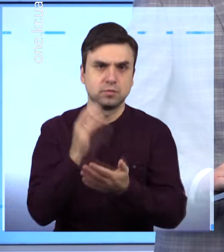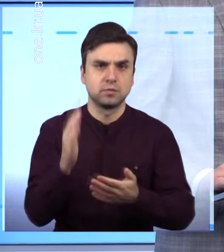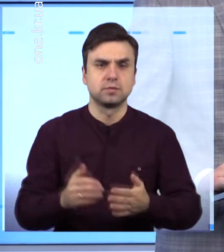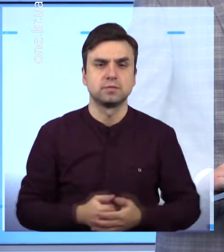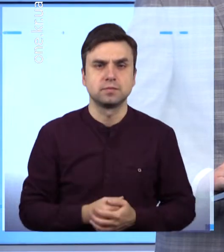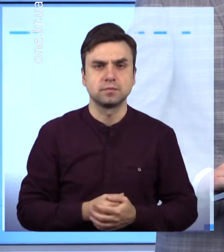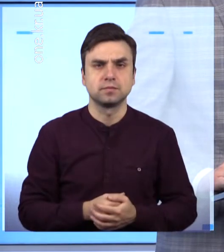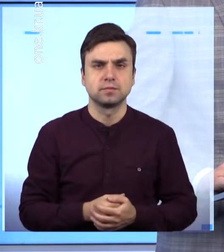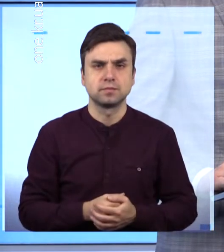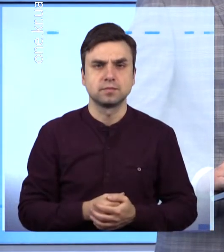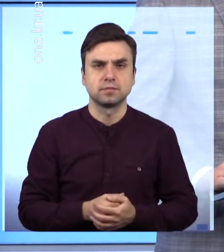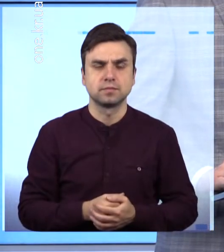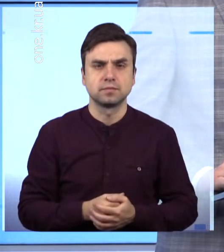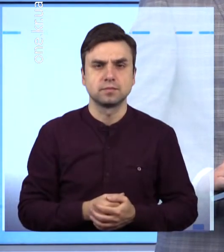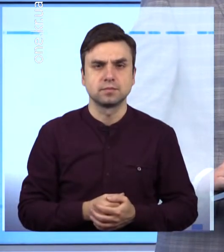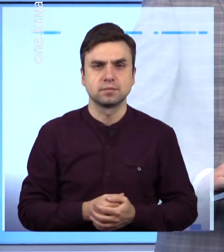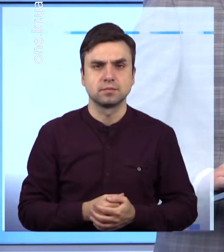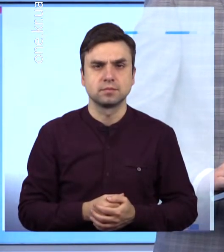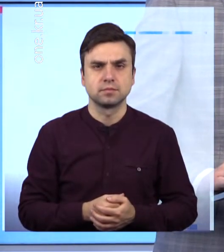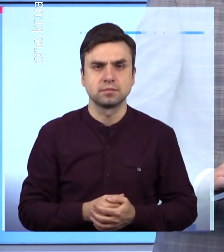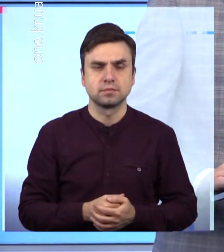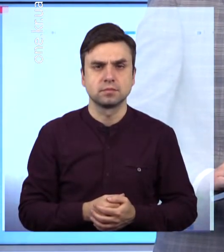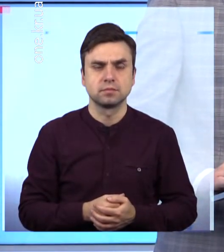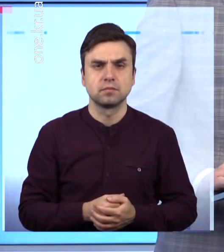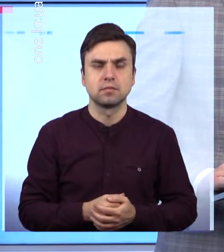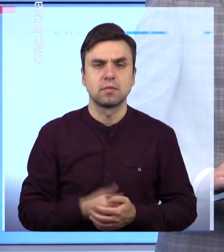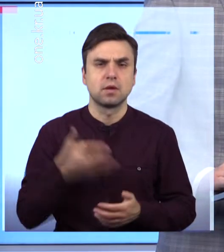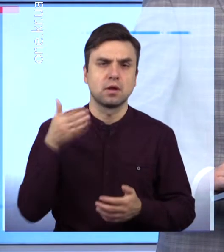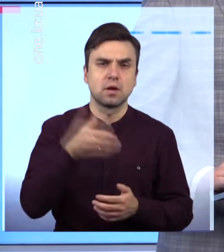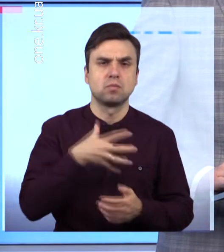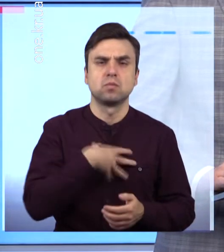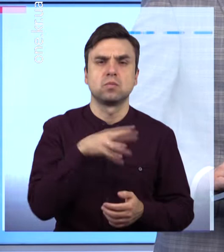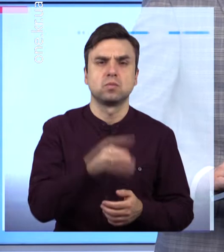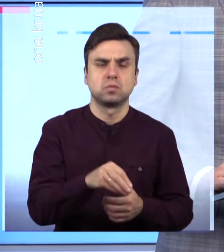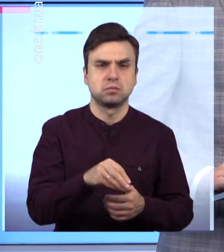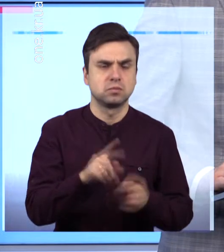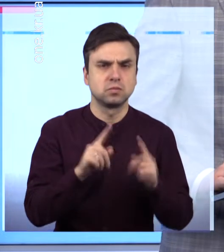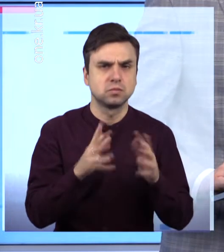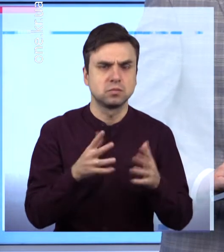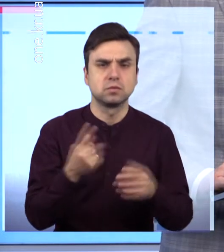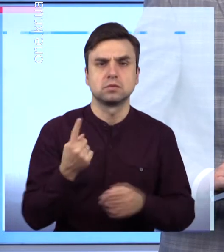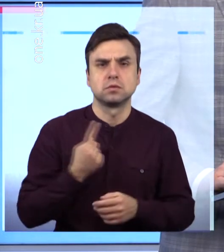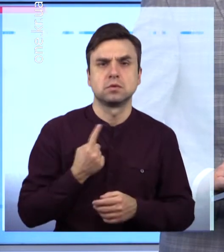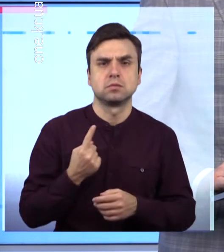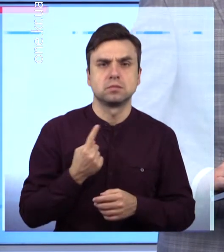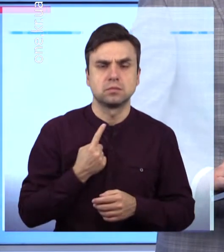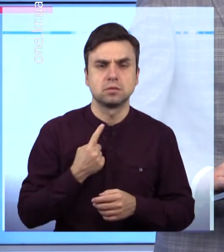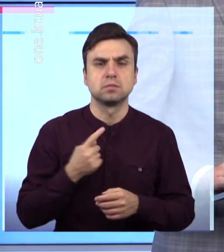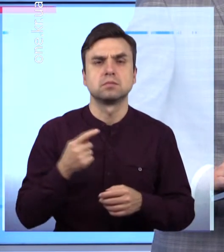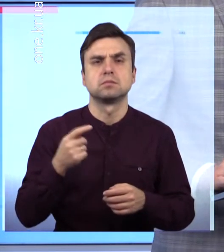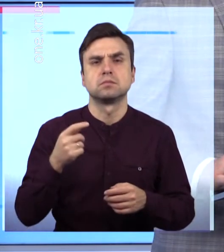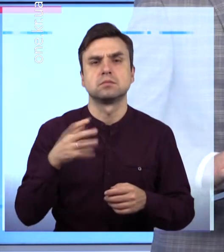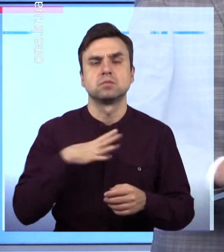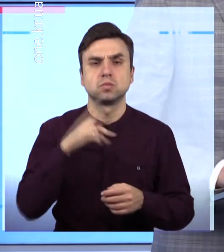На той світ через самотність 21 грудня у Покровському районі міста містянин звів рахунки життя В одній з